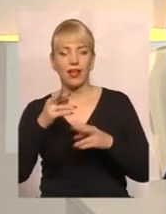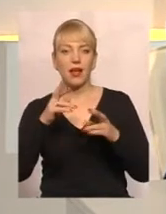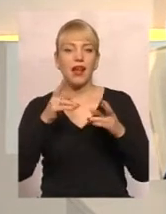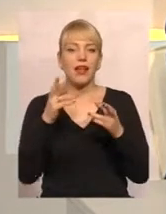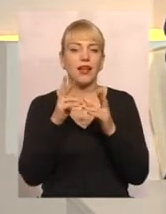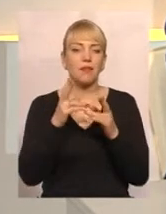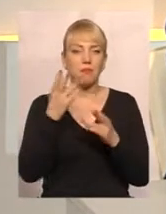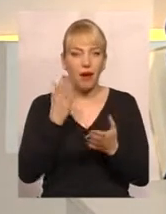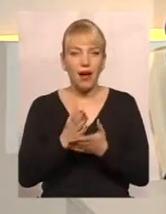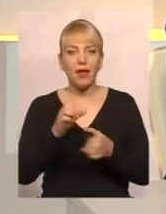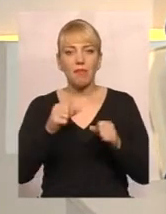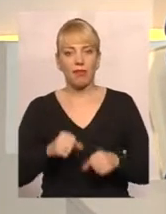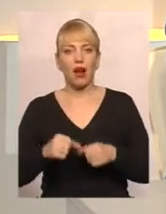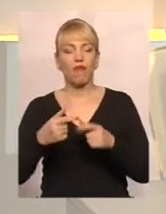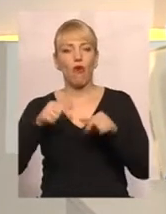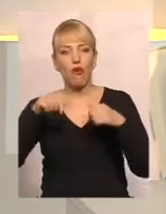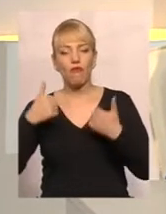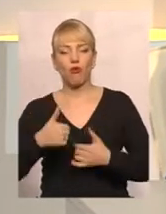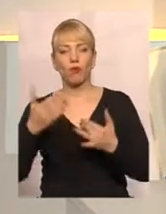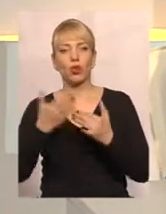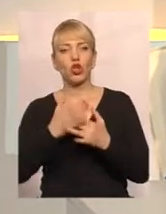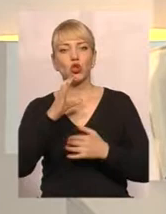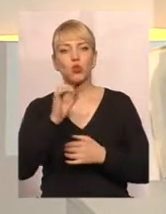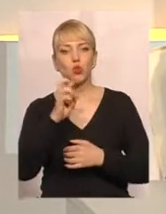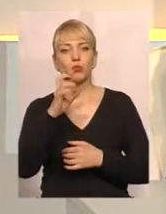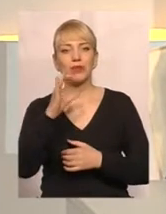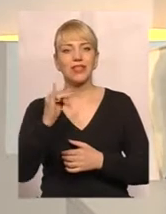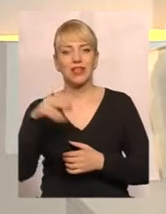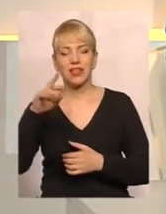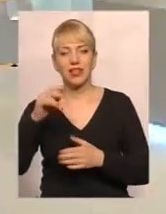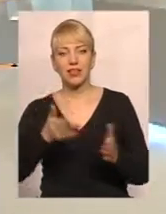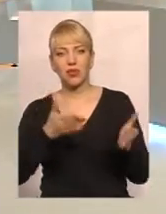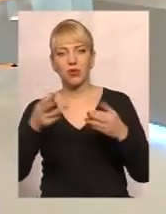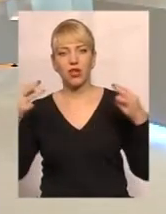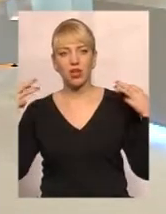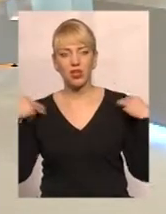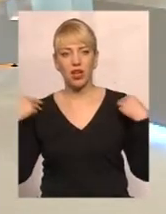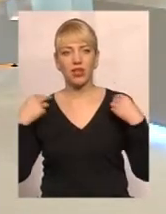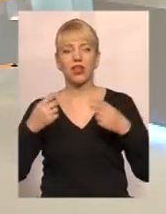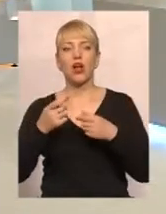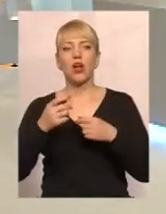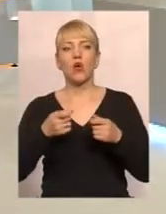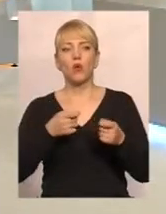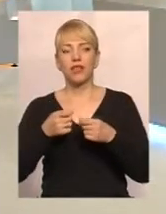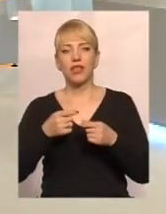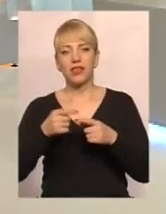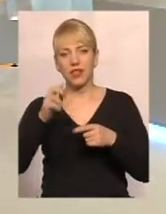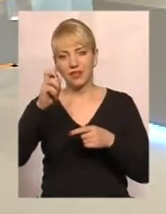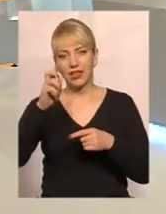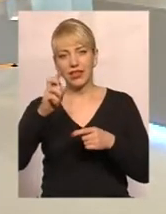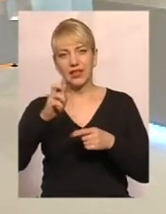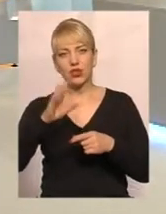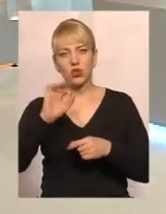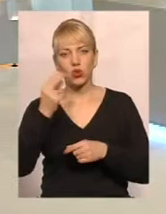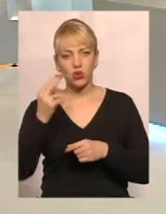оформити субсидії, ми запросили у студію фахівця, начальника управління соціальних гарантій та компенсацій Департаменту соціального